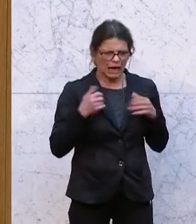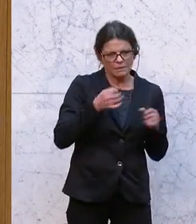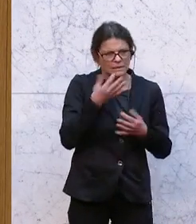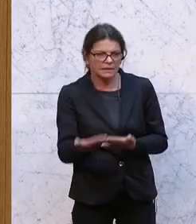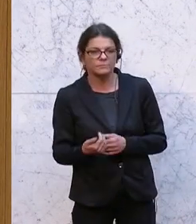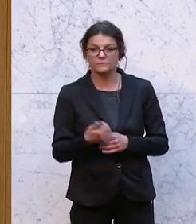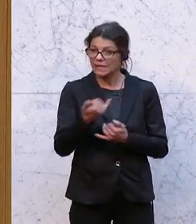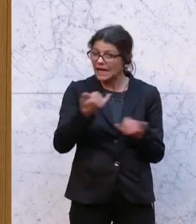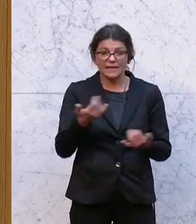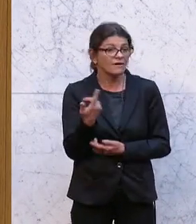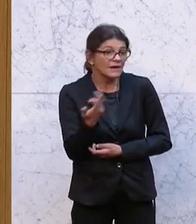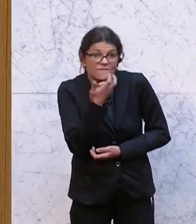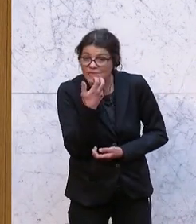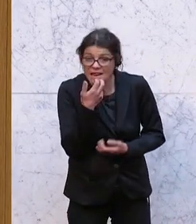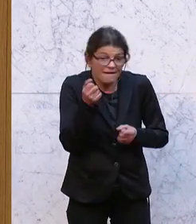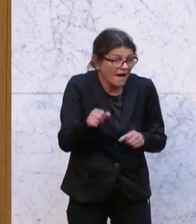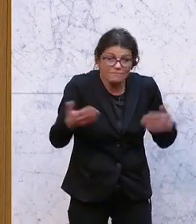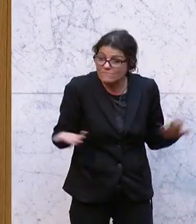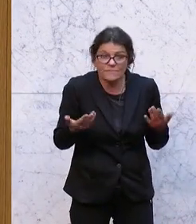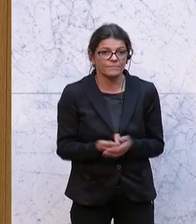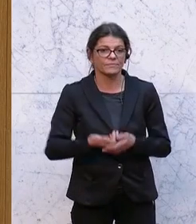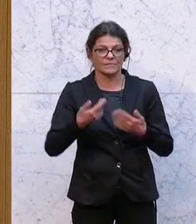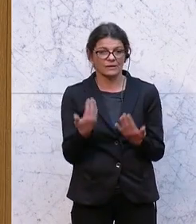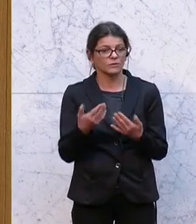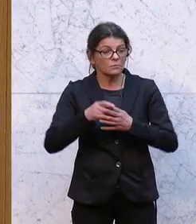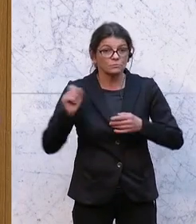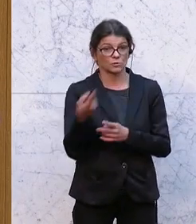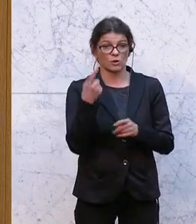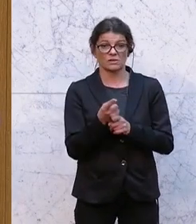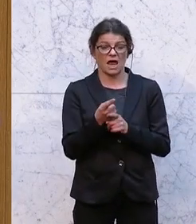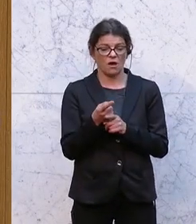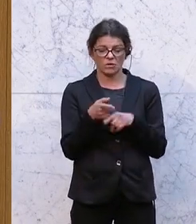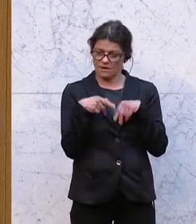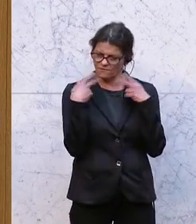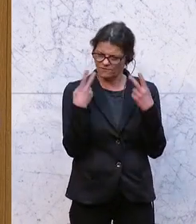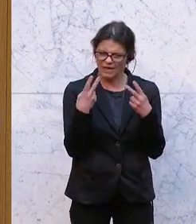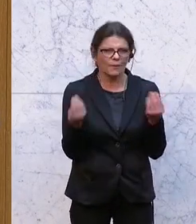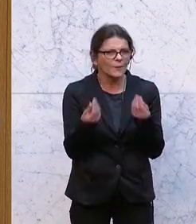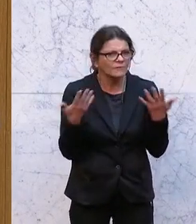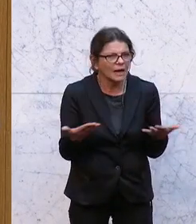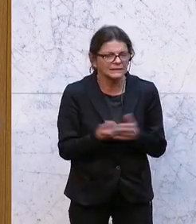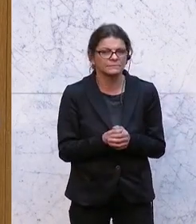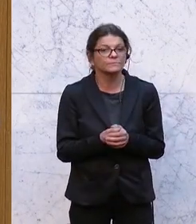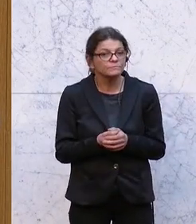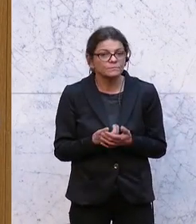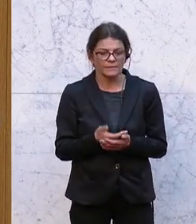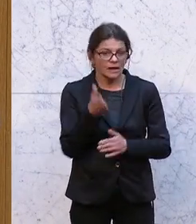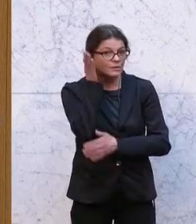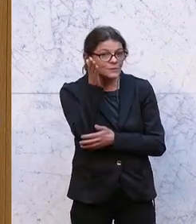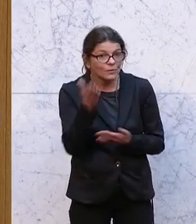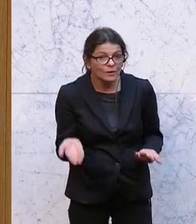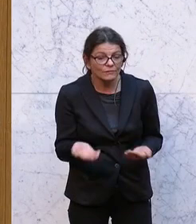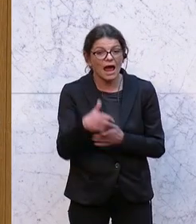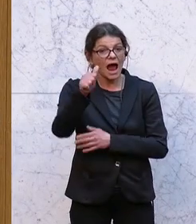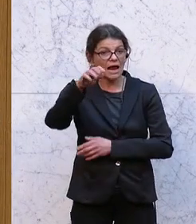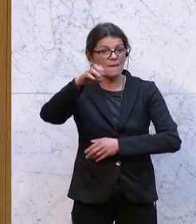jeder, wie er sie kann oder will. Und es ist gerade auch der wesentliche Hintergrund dabei, dass künftig